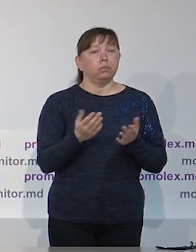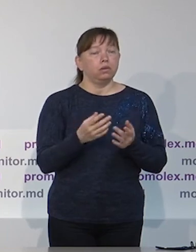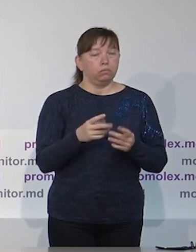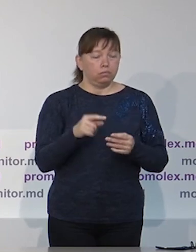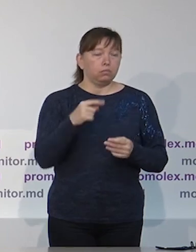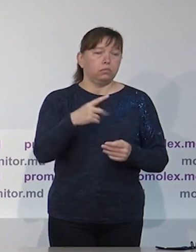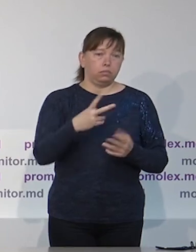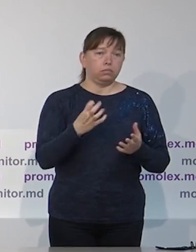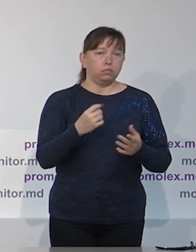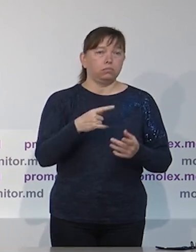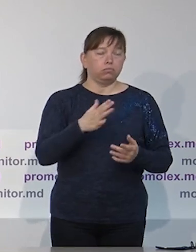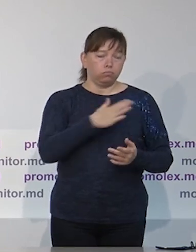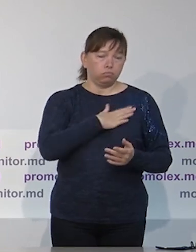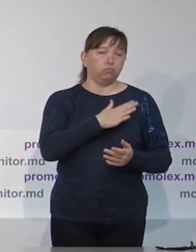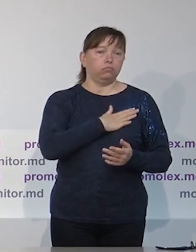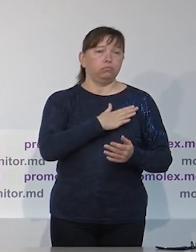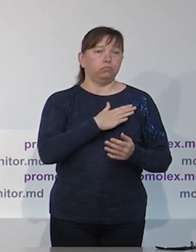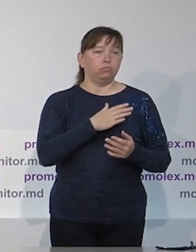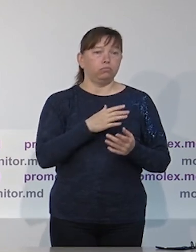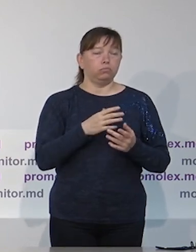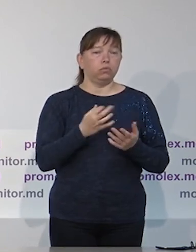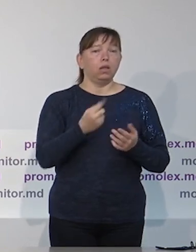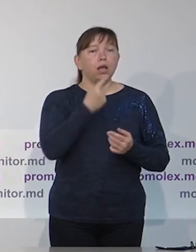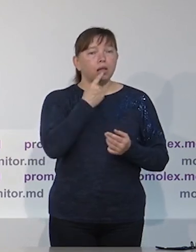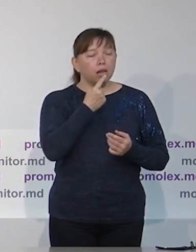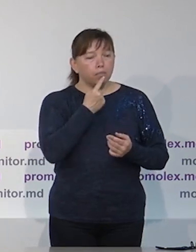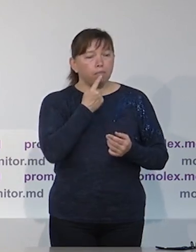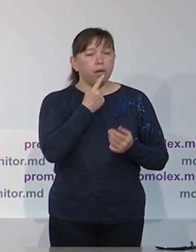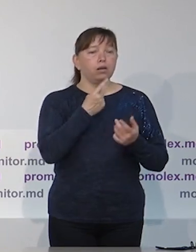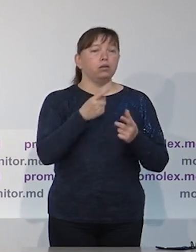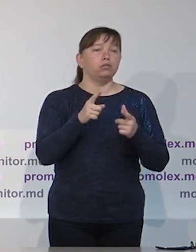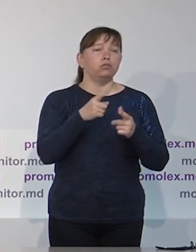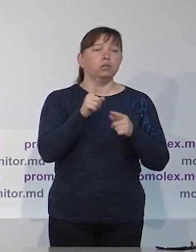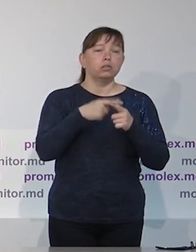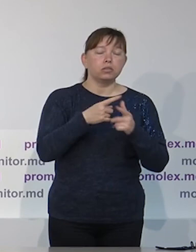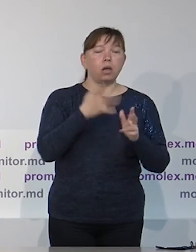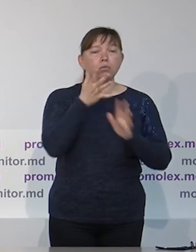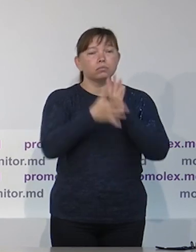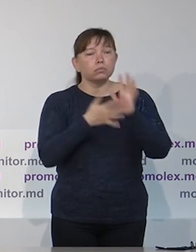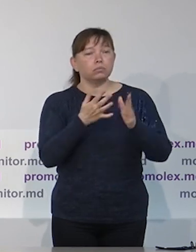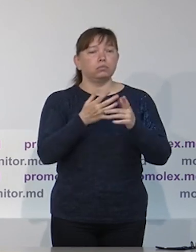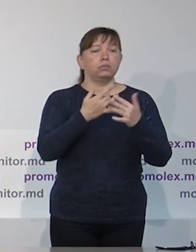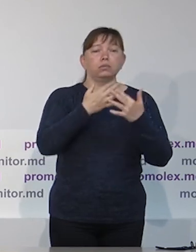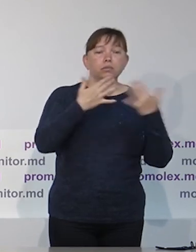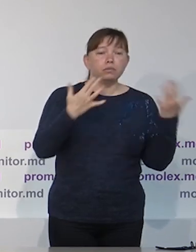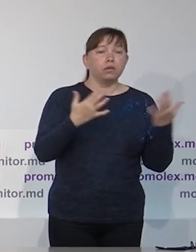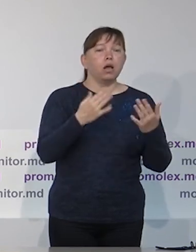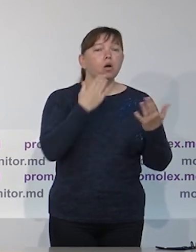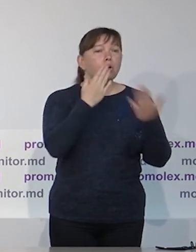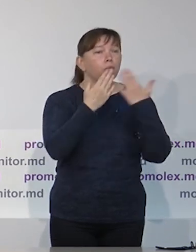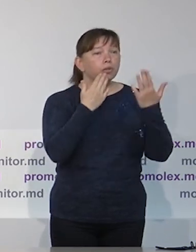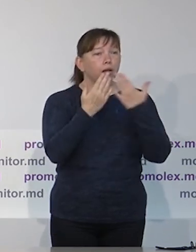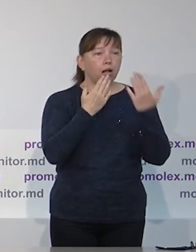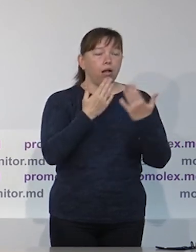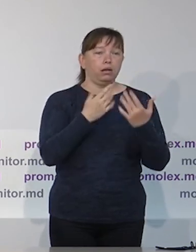избирательные конкуренты были внимательны и добровольно